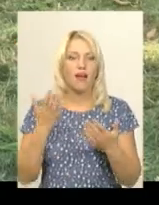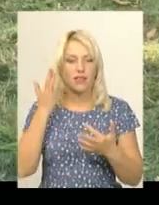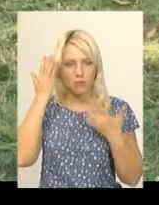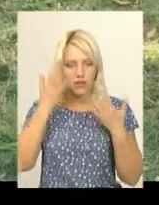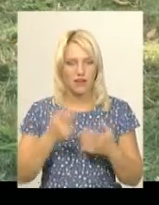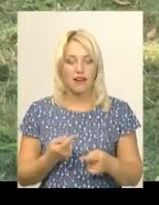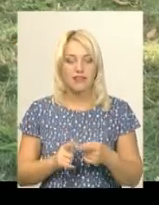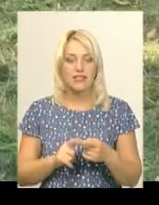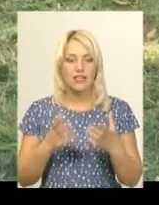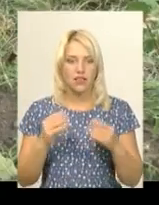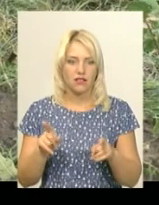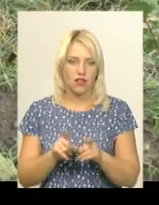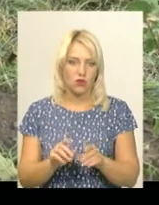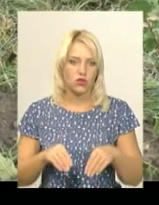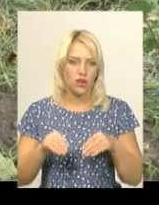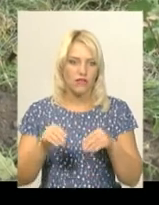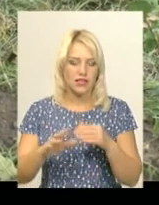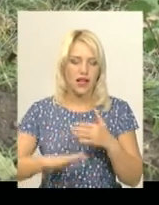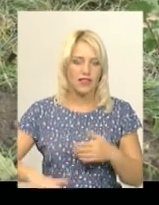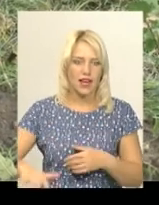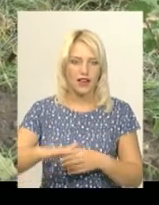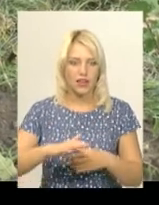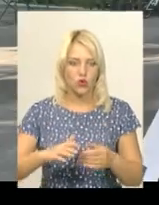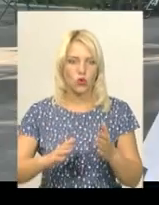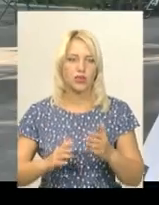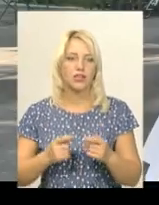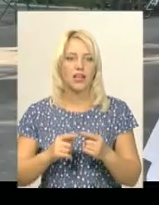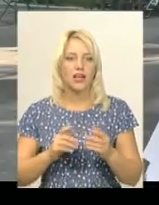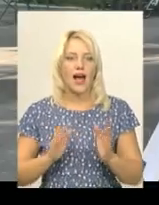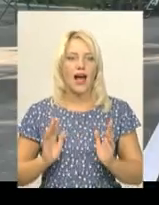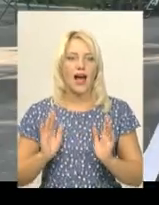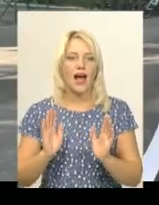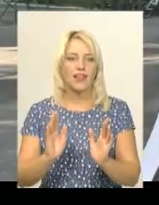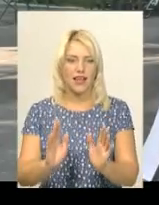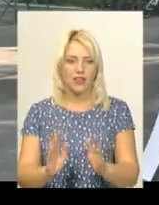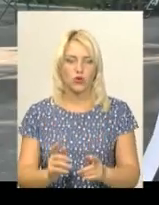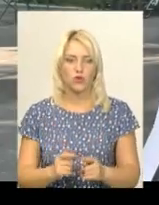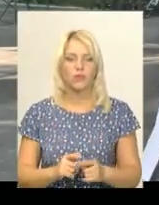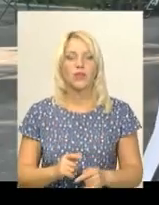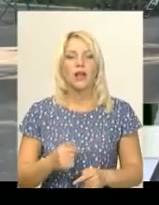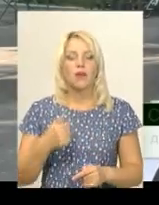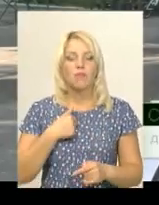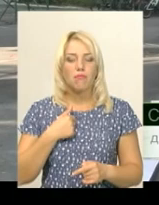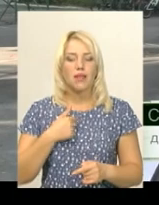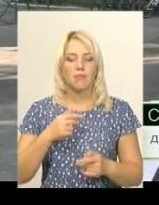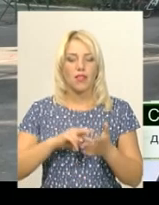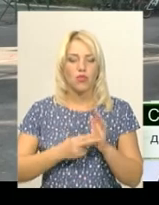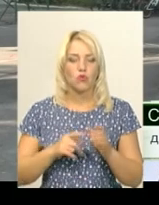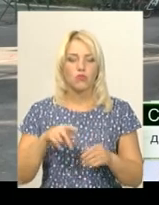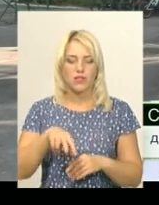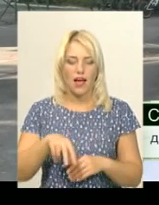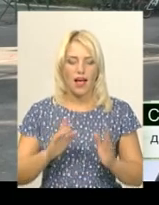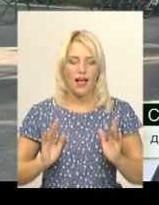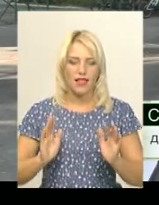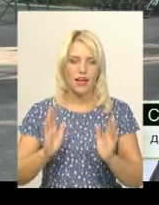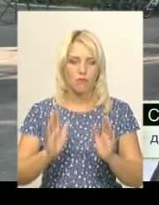учні разом з чителями висадили на території гімназії алею мрій. Ми плануємо, що ця алея буде розростатися кожного року і тут